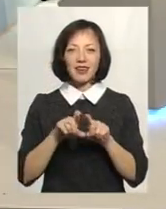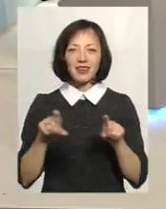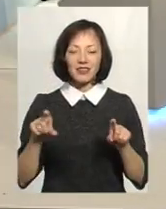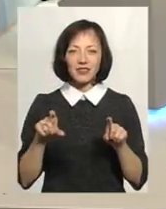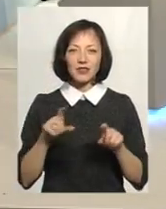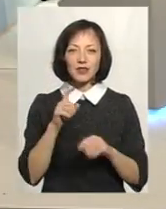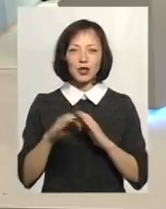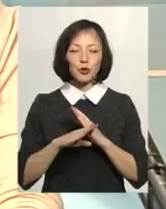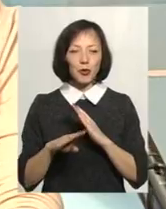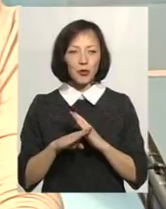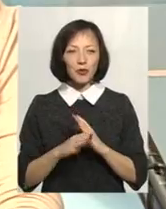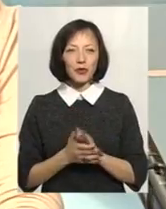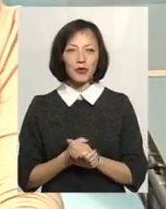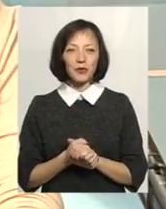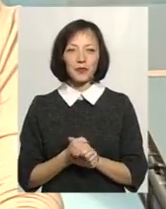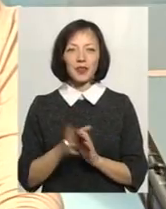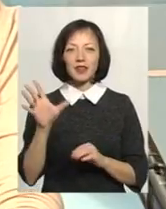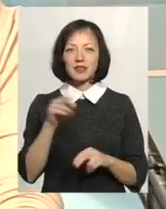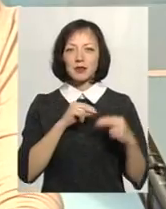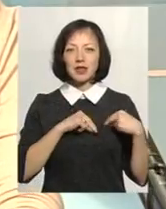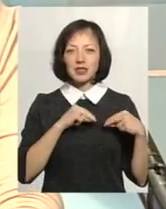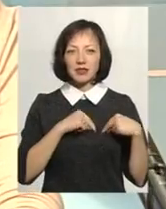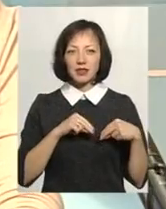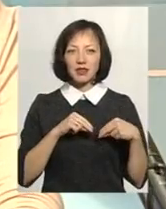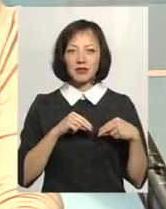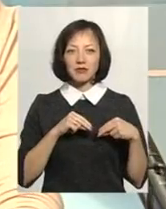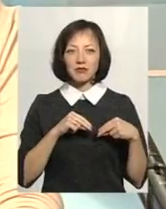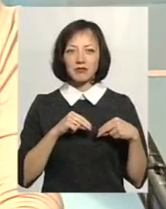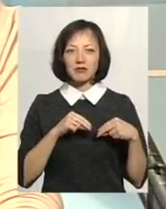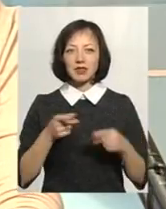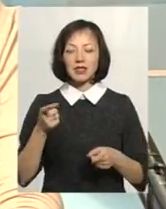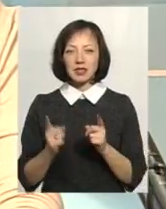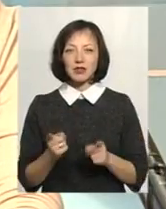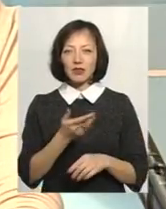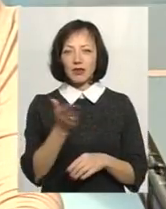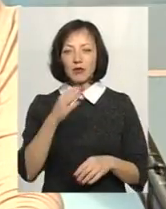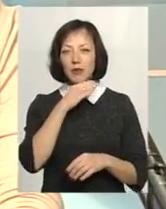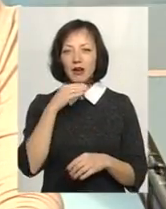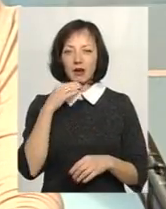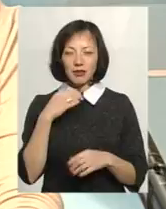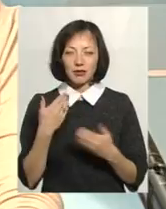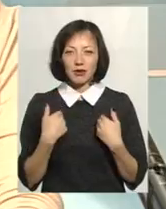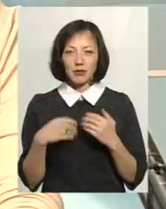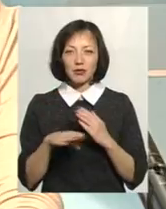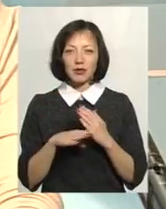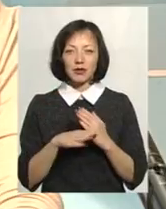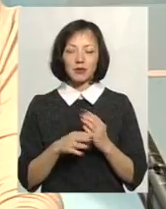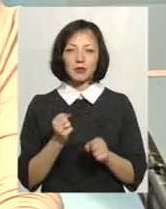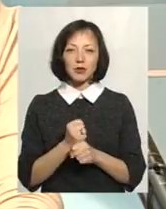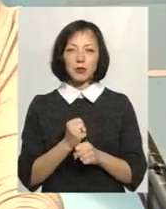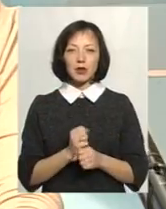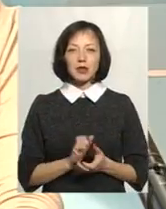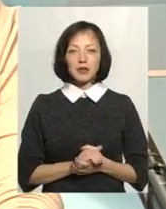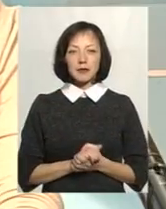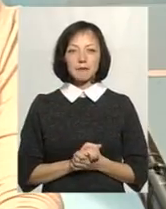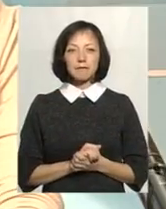за допомогу і всім працівникам. Дійсно, ви багато зробили для того,